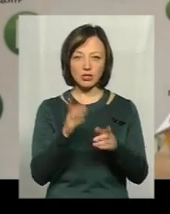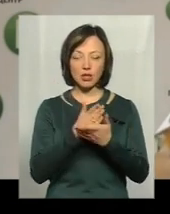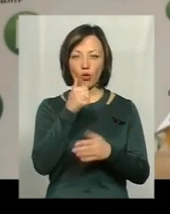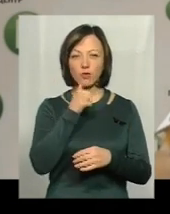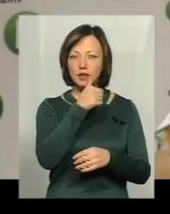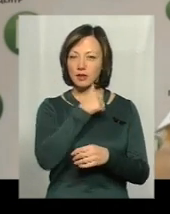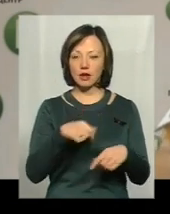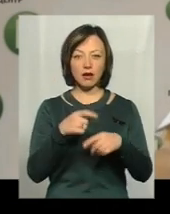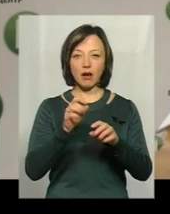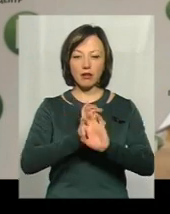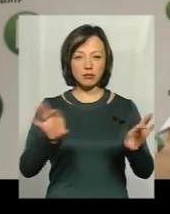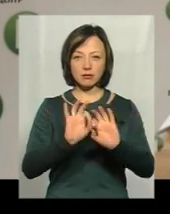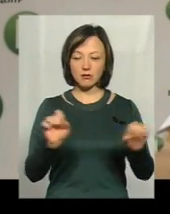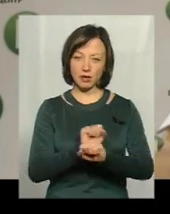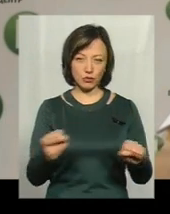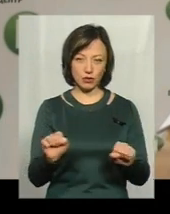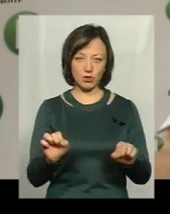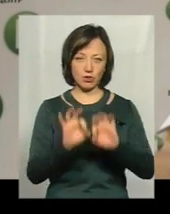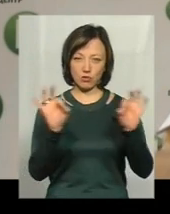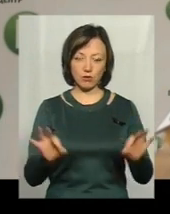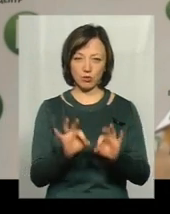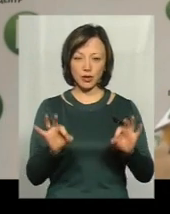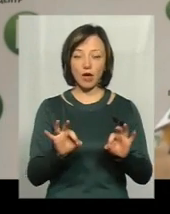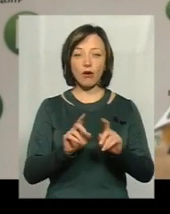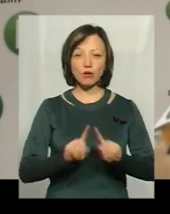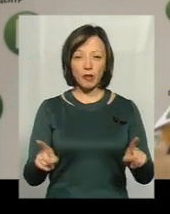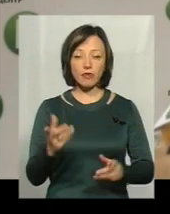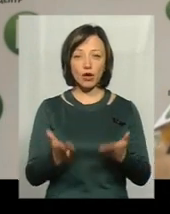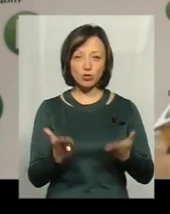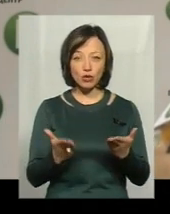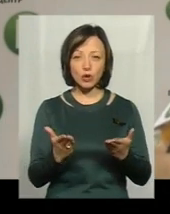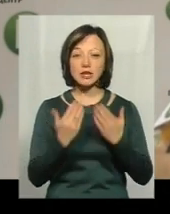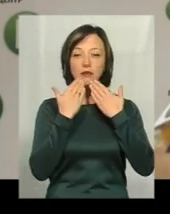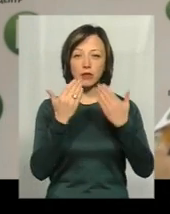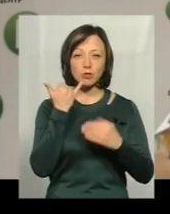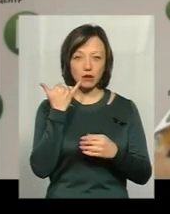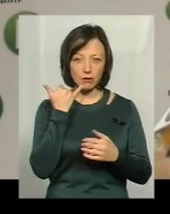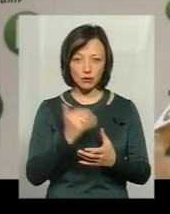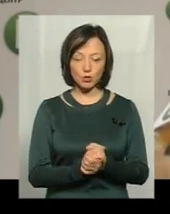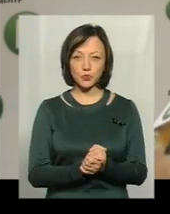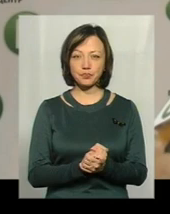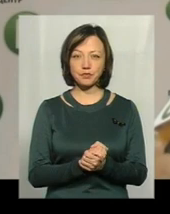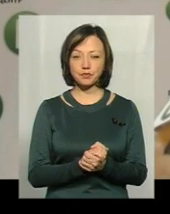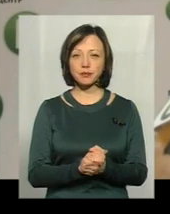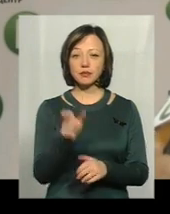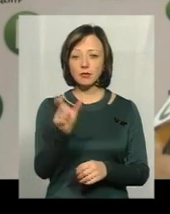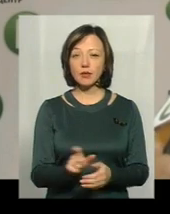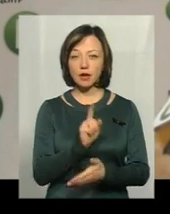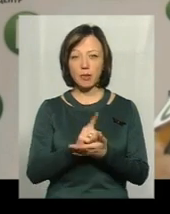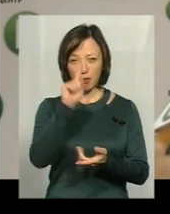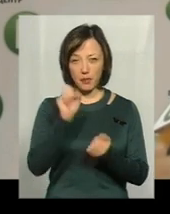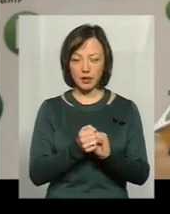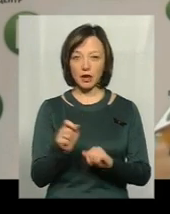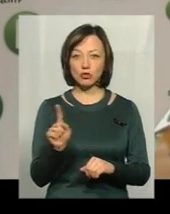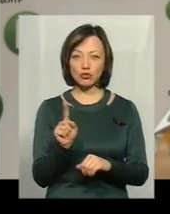конфіденційною, і теж не можна розголошувати в жодному разі, особливо, якщо її запитують по телефону. Клієнт має пам'ятати,